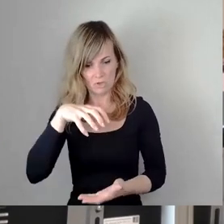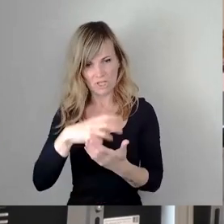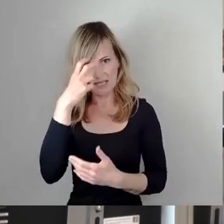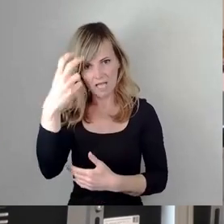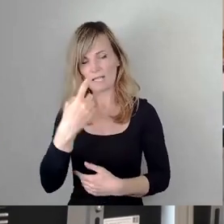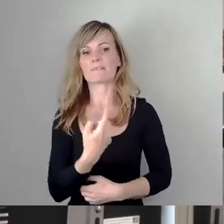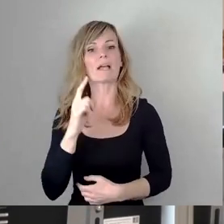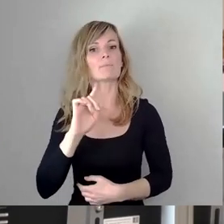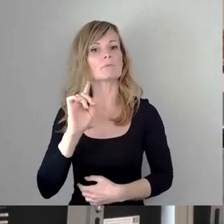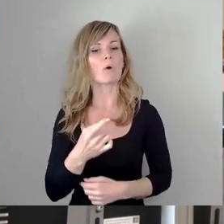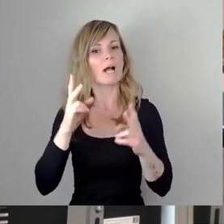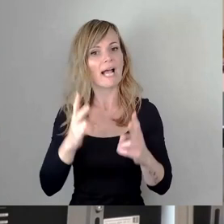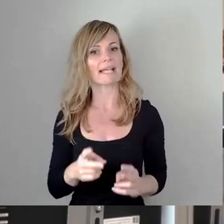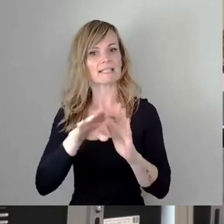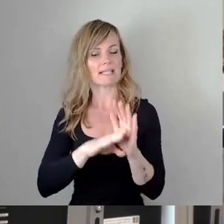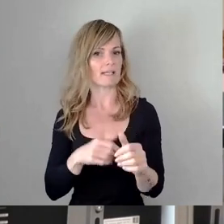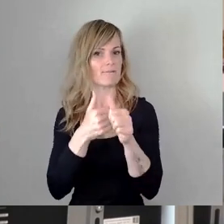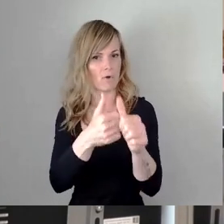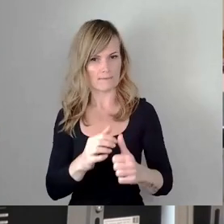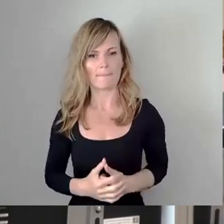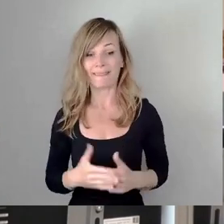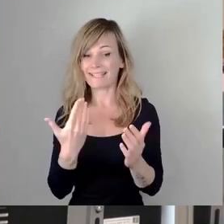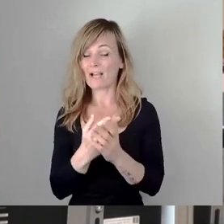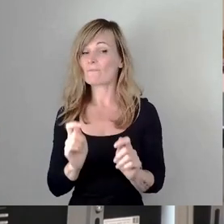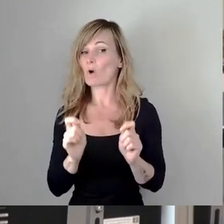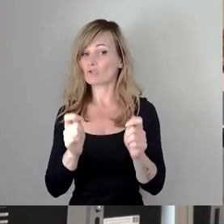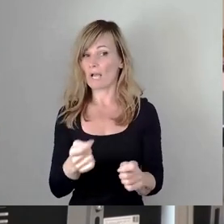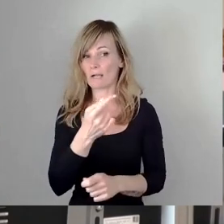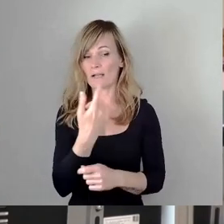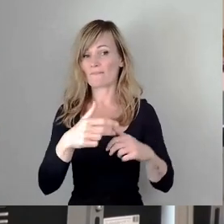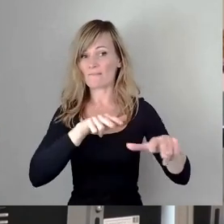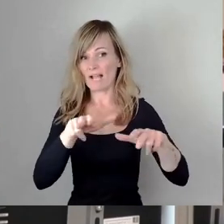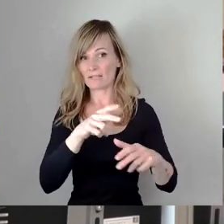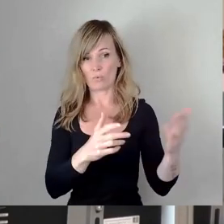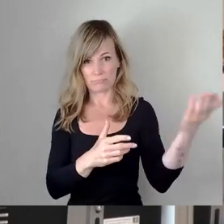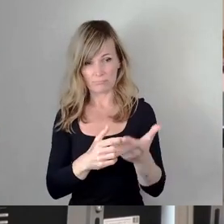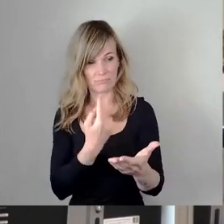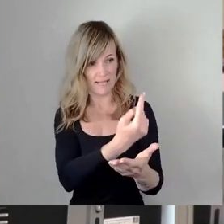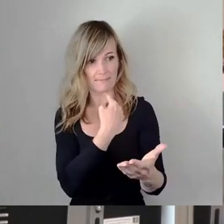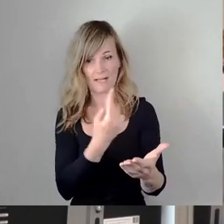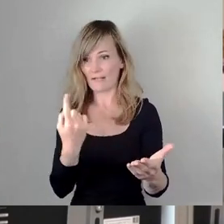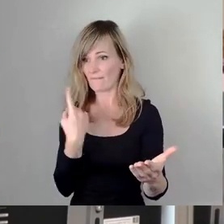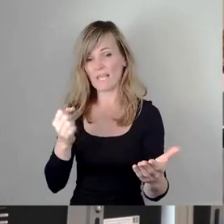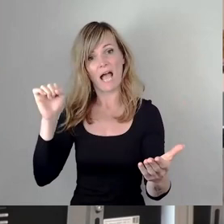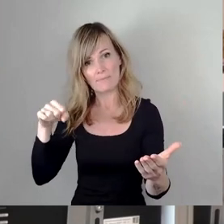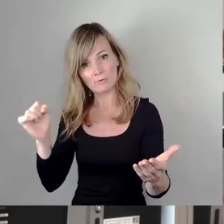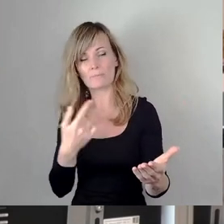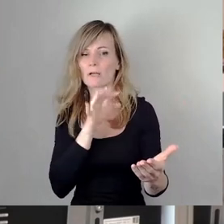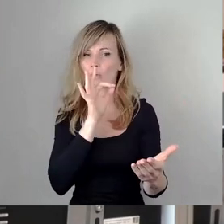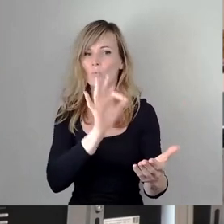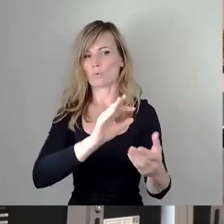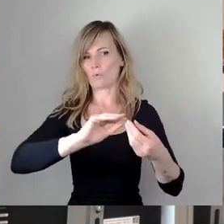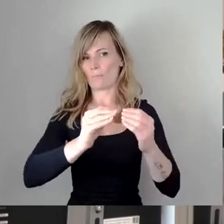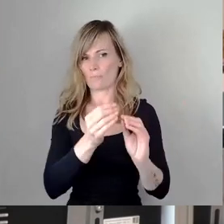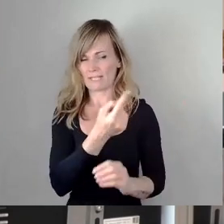Denn den hier vorliegenden Vorschlag der Verwaltung, der heute abgestimmt werden soll, ist ein guter Kompromiss. Aufgrund